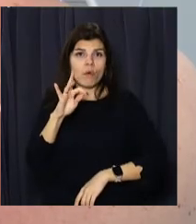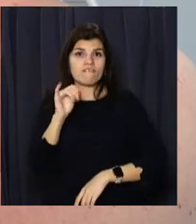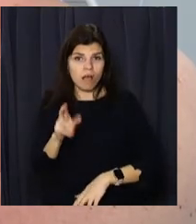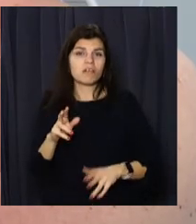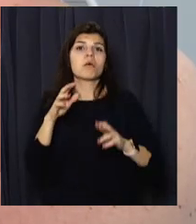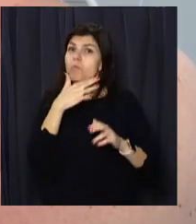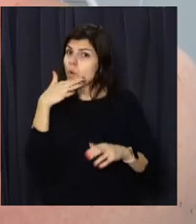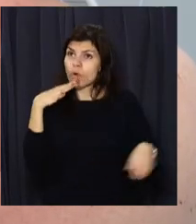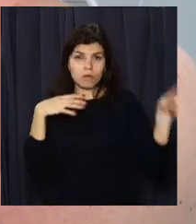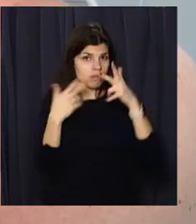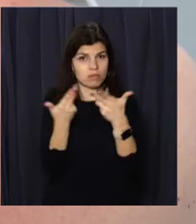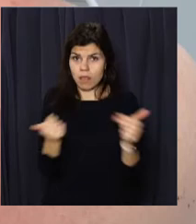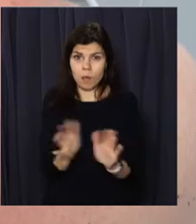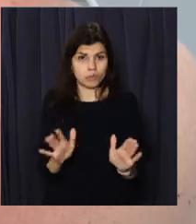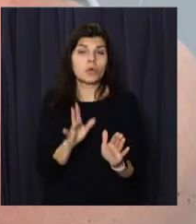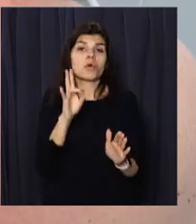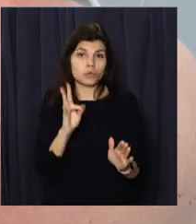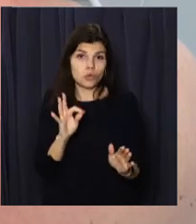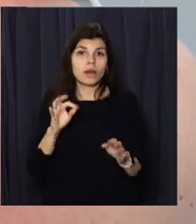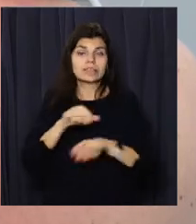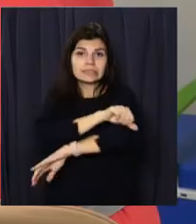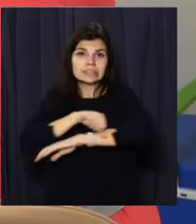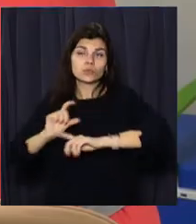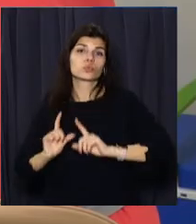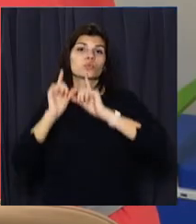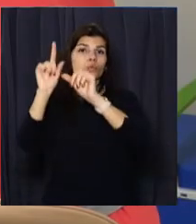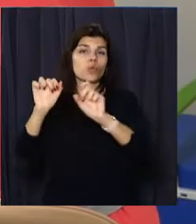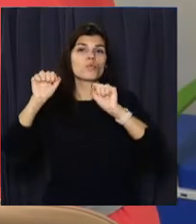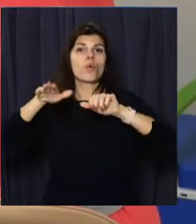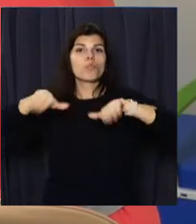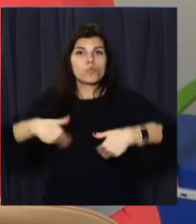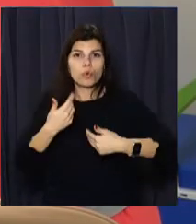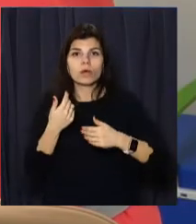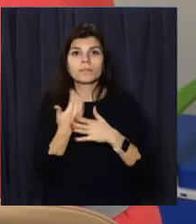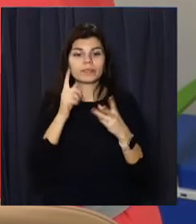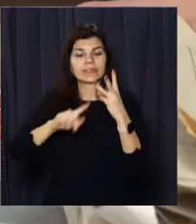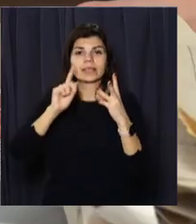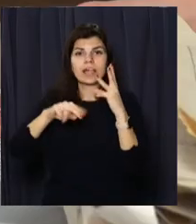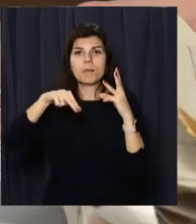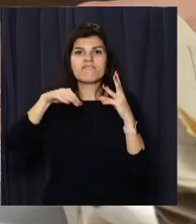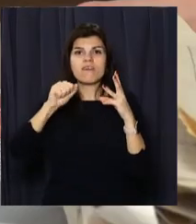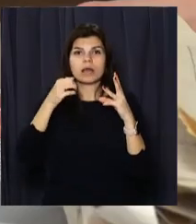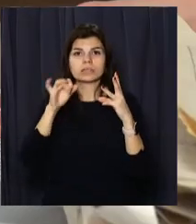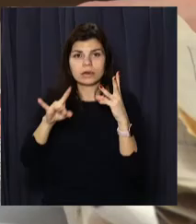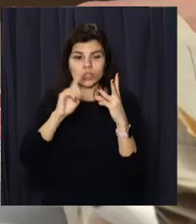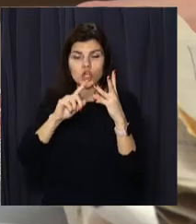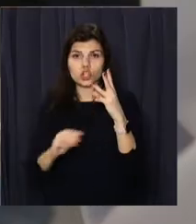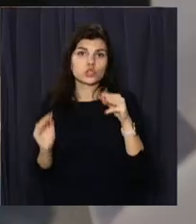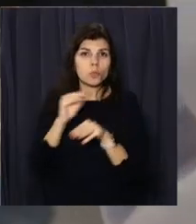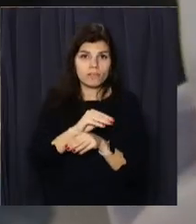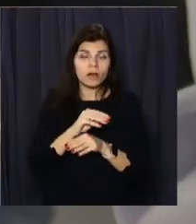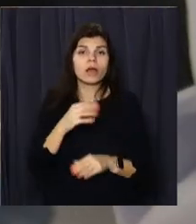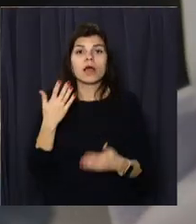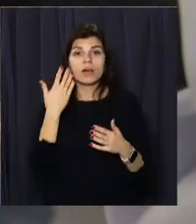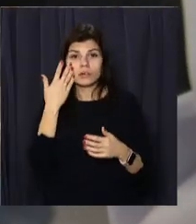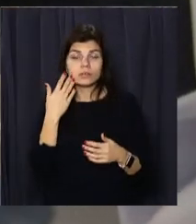країн не визнають цей препарат. Натомість виїхати за кордон можна буде після введення бустерної дози Пфайзера. Адже після імунізації